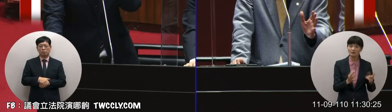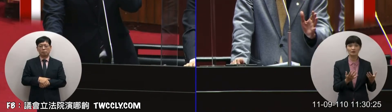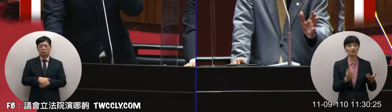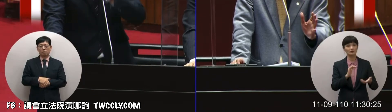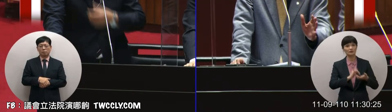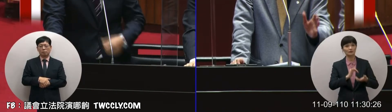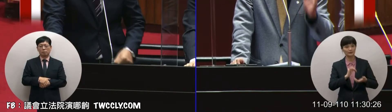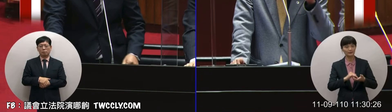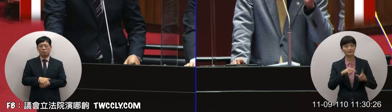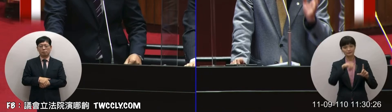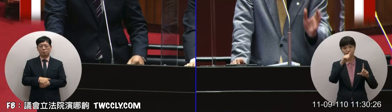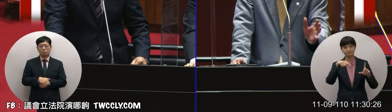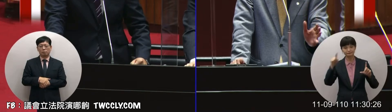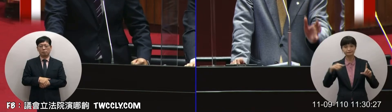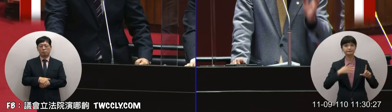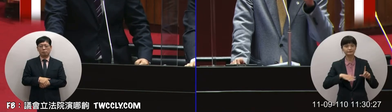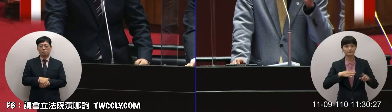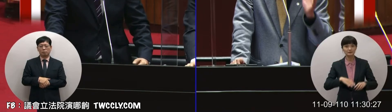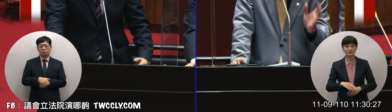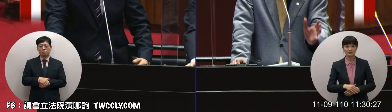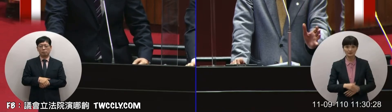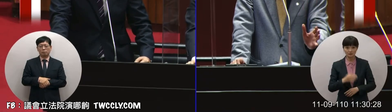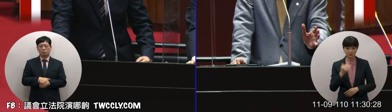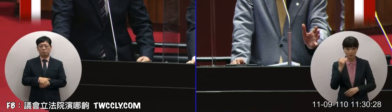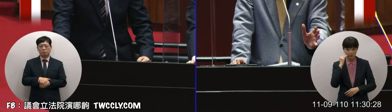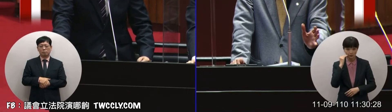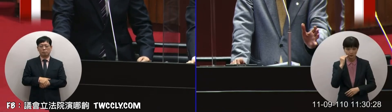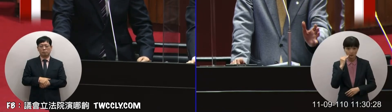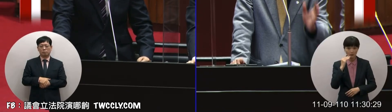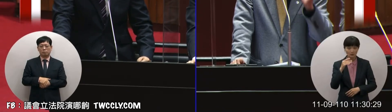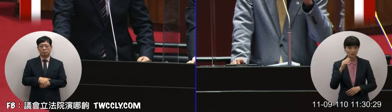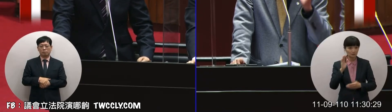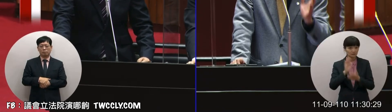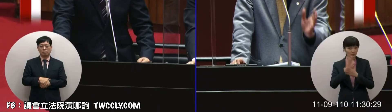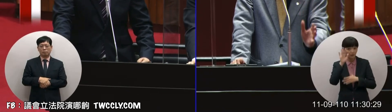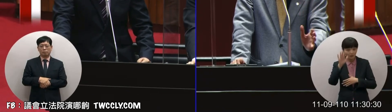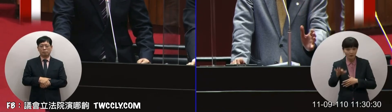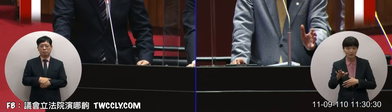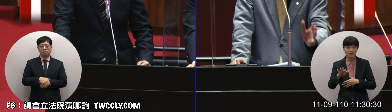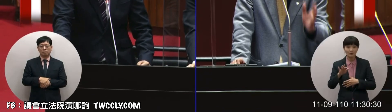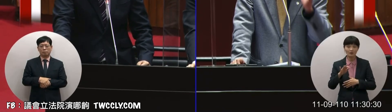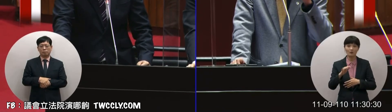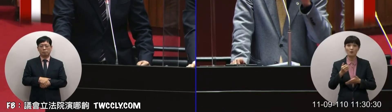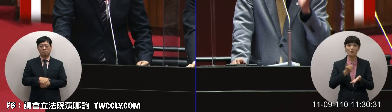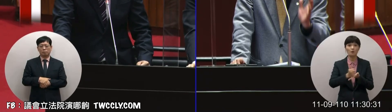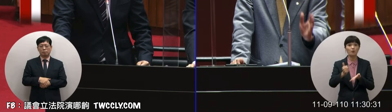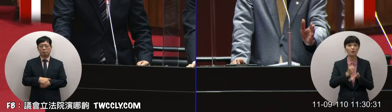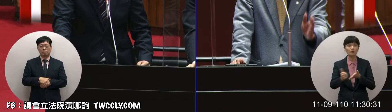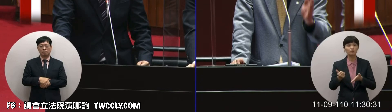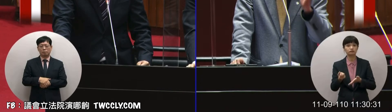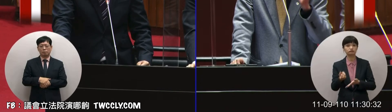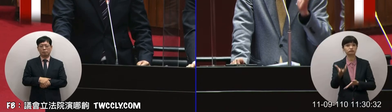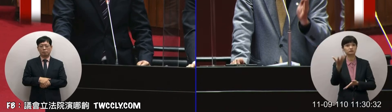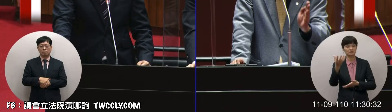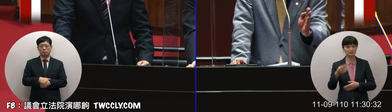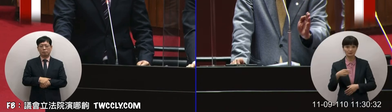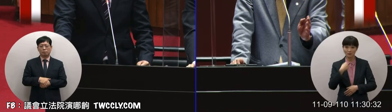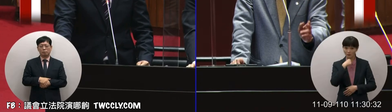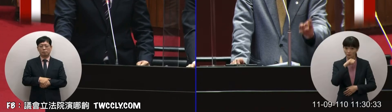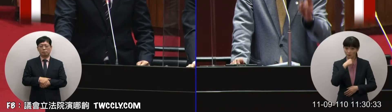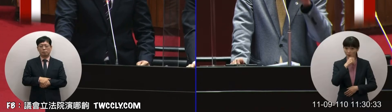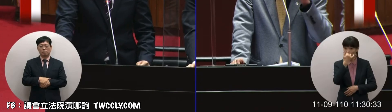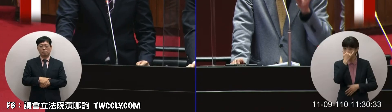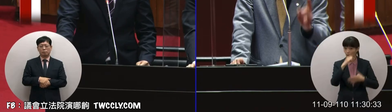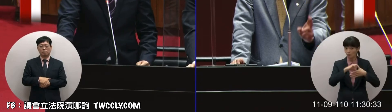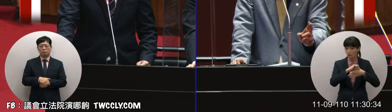這個情形你考慮之後我們的外甦又增加大家有這個觀念因為台灣的吃